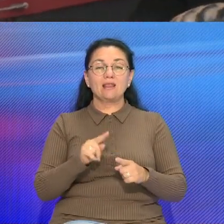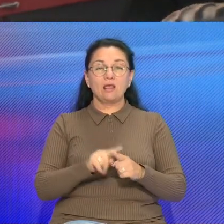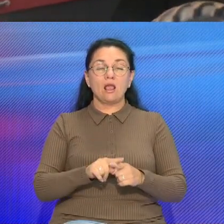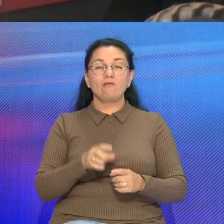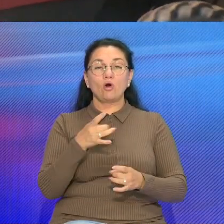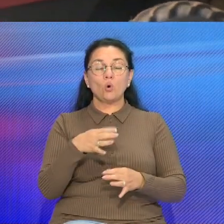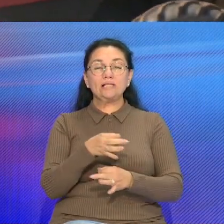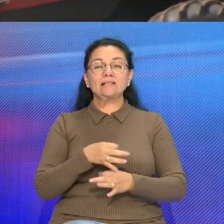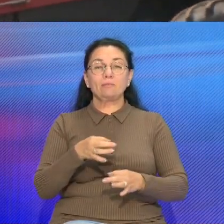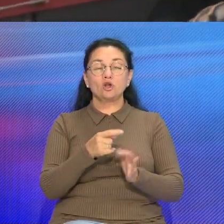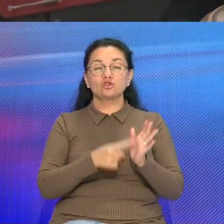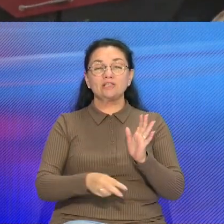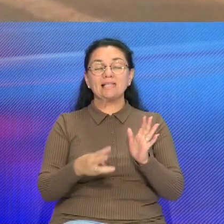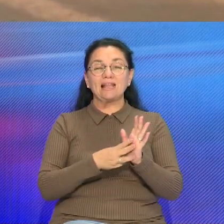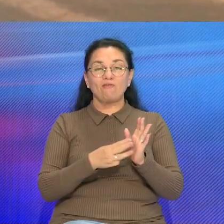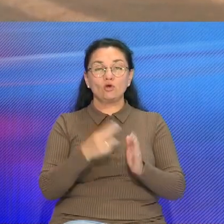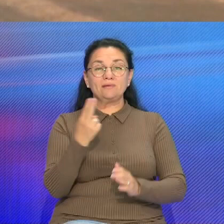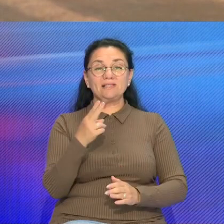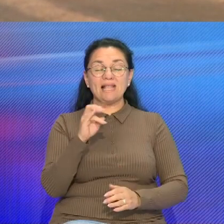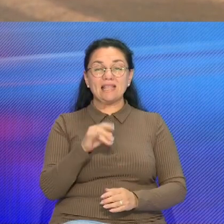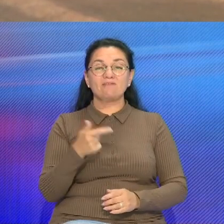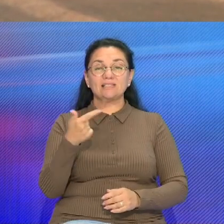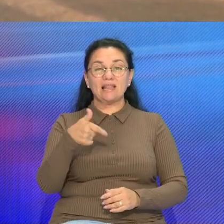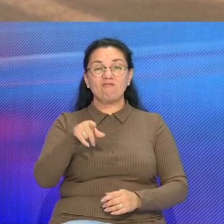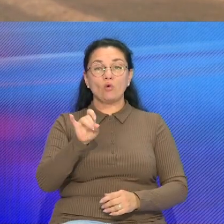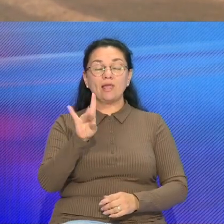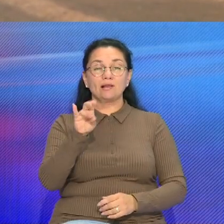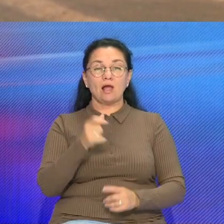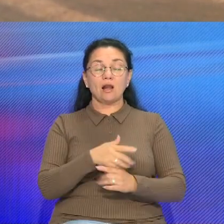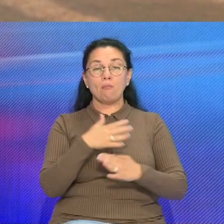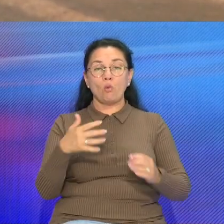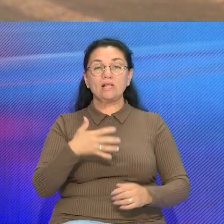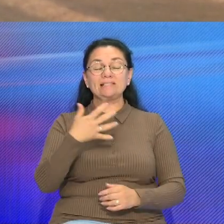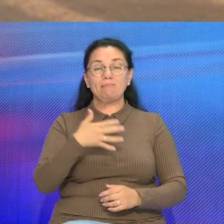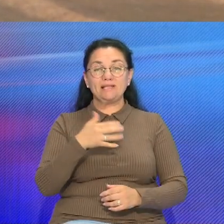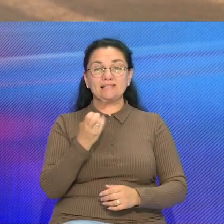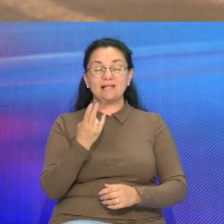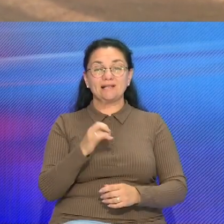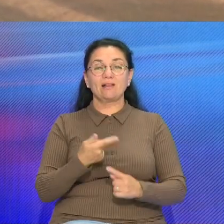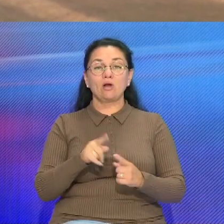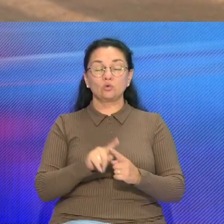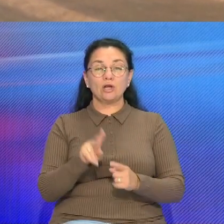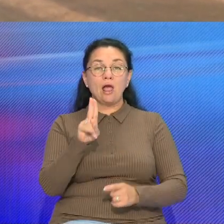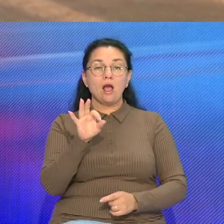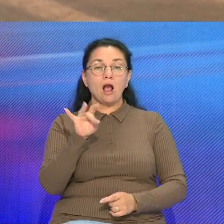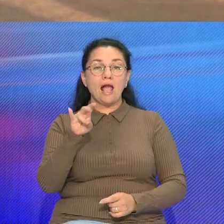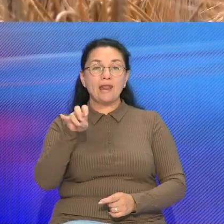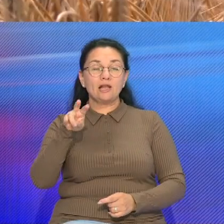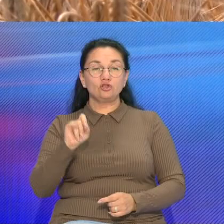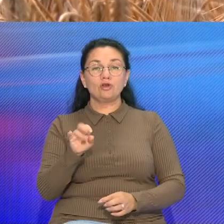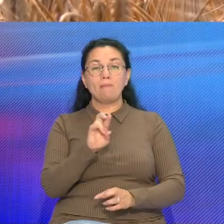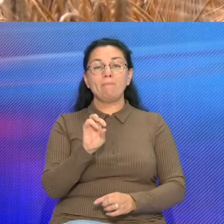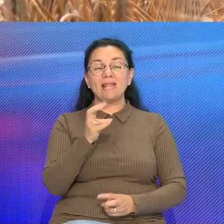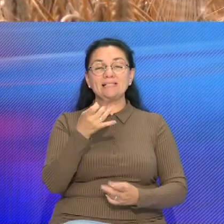районе 68 центнеров с гектара Больше за 50 центнеров с гектара урожайности у Карелецким, Береставицким